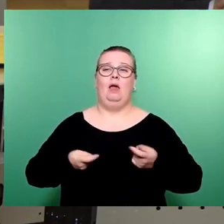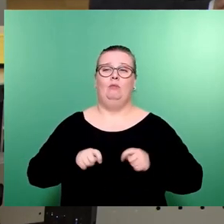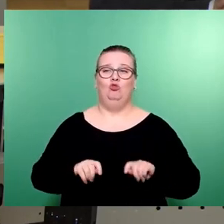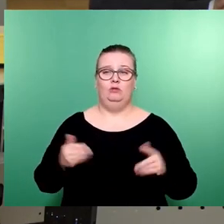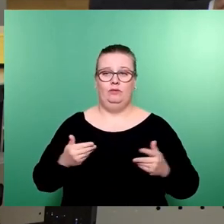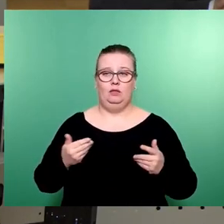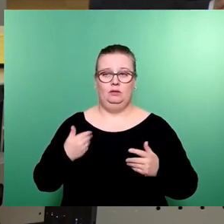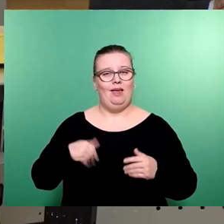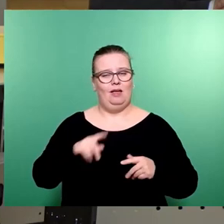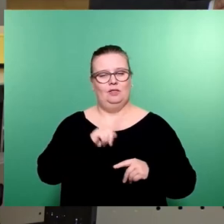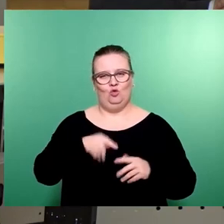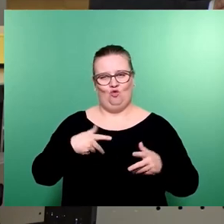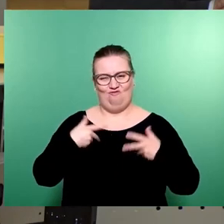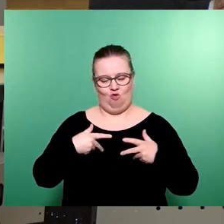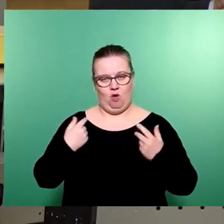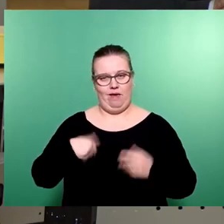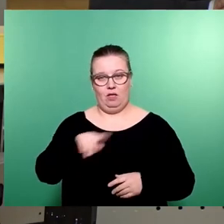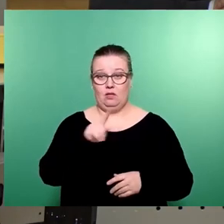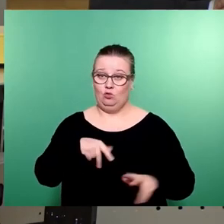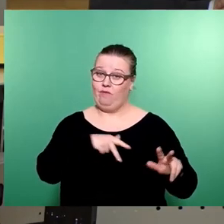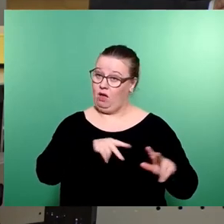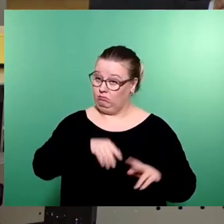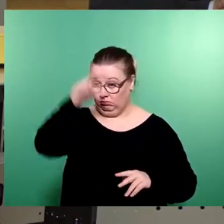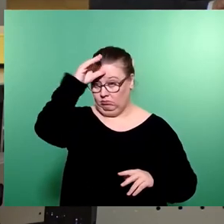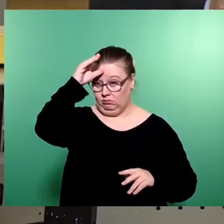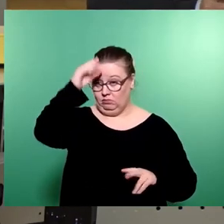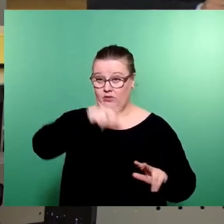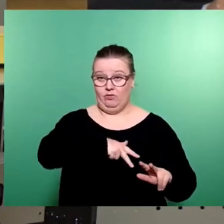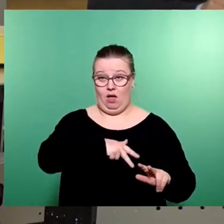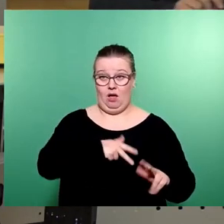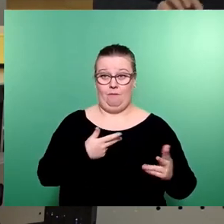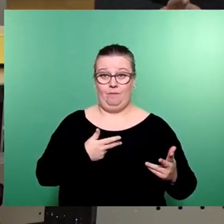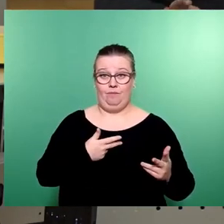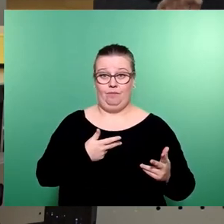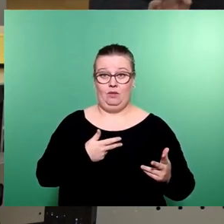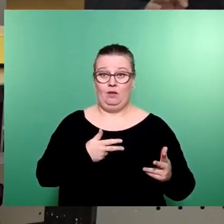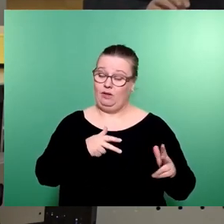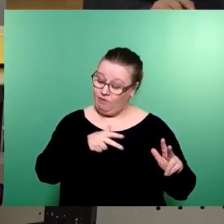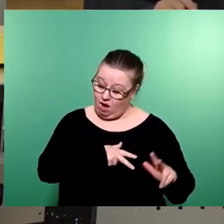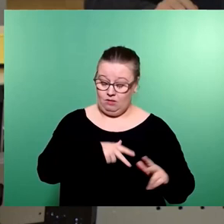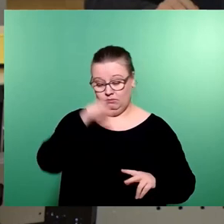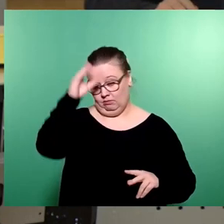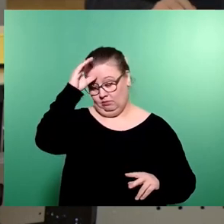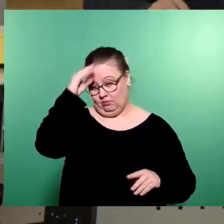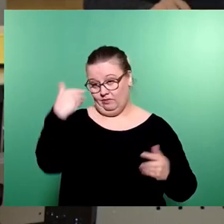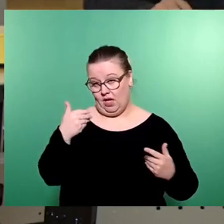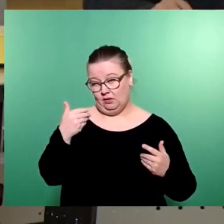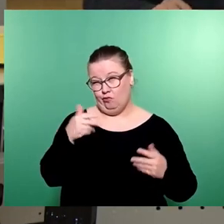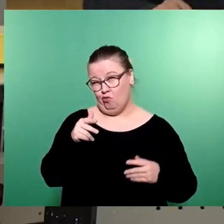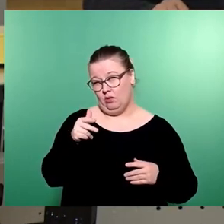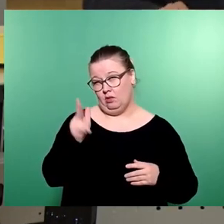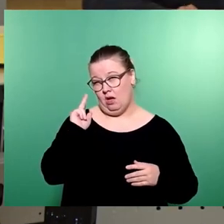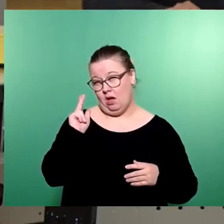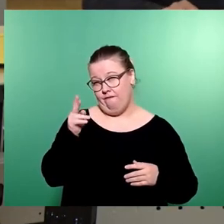Herr Zastrow freuen, weil Herr Zastrow, Sie sind wirklich genial. Ich meine das ernst, von Herzen. Das ist wirklich genial. Vor drei, vier